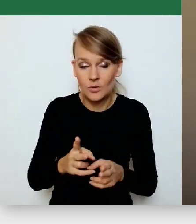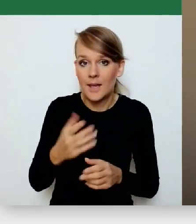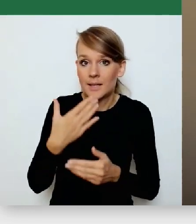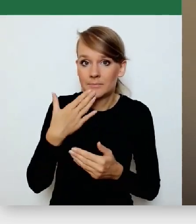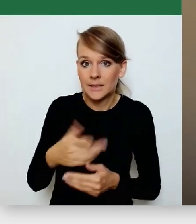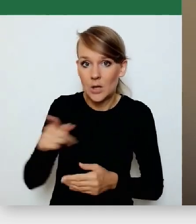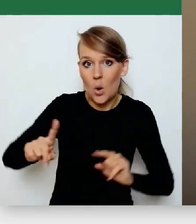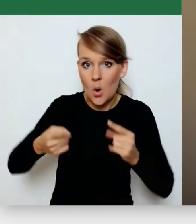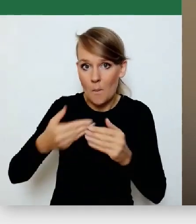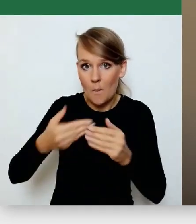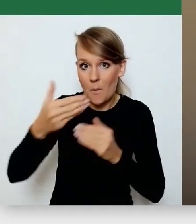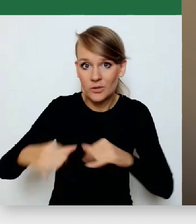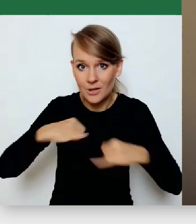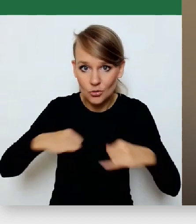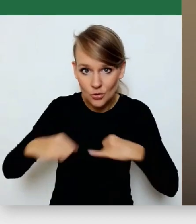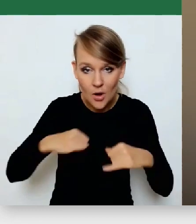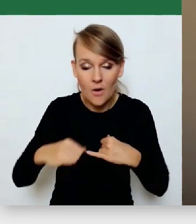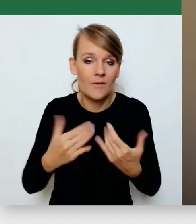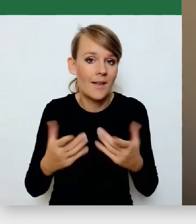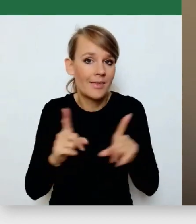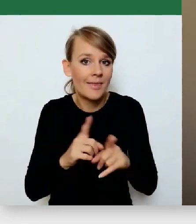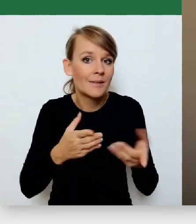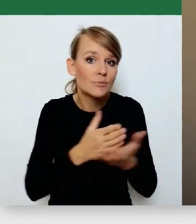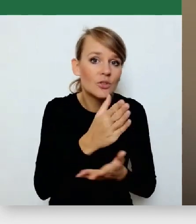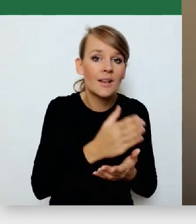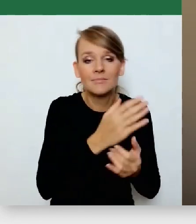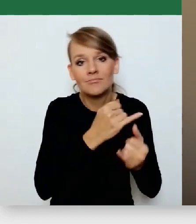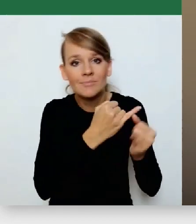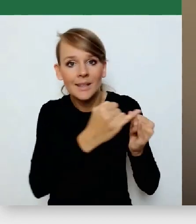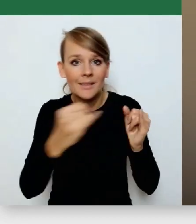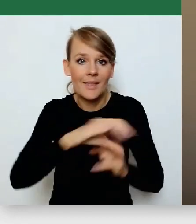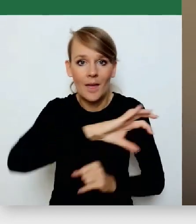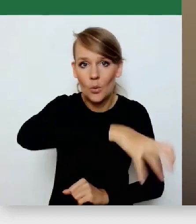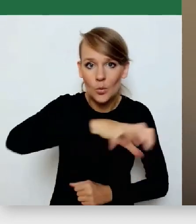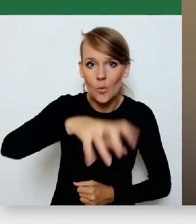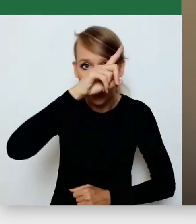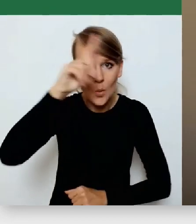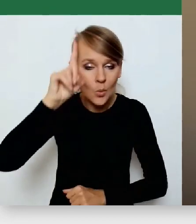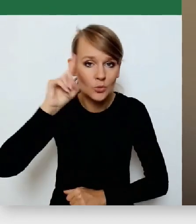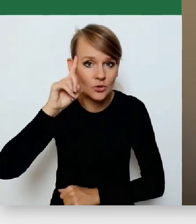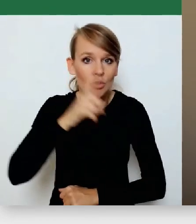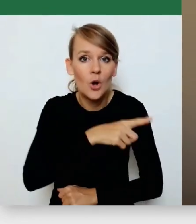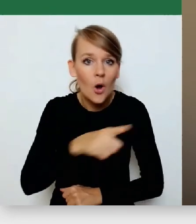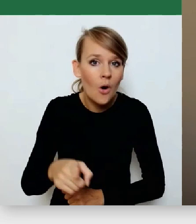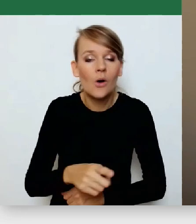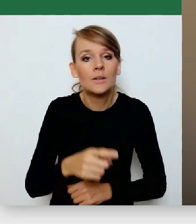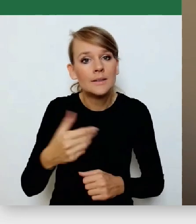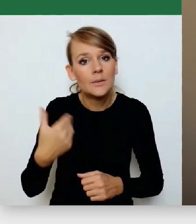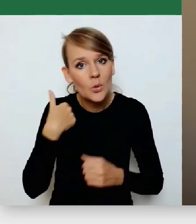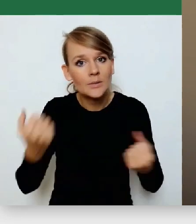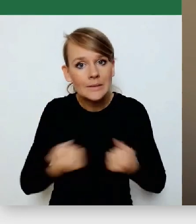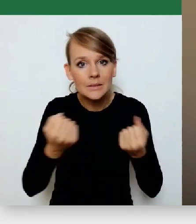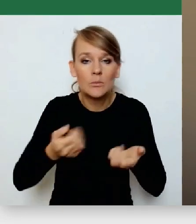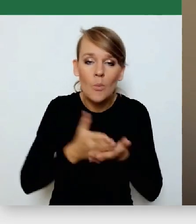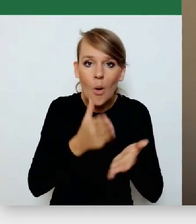poprzez różne grupy ludzi, którzy zajęli się pomocą u nas jeszcze dla